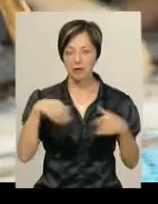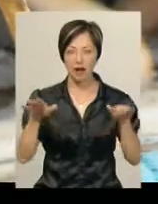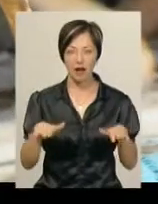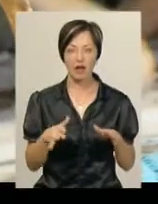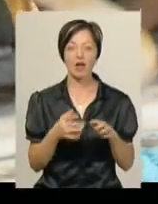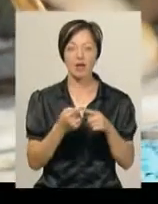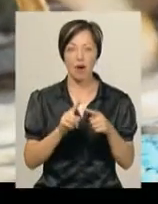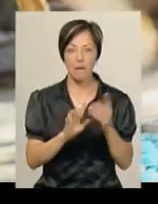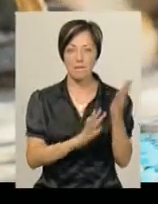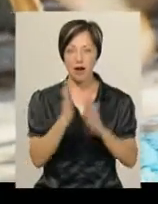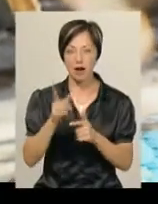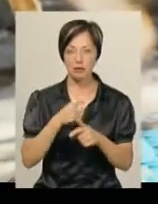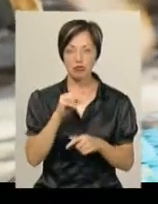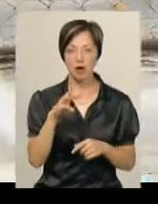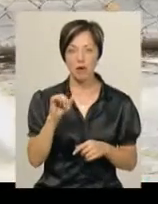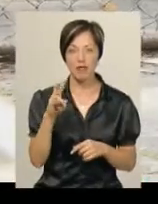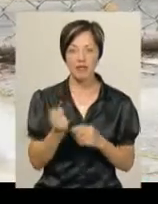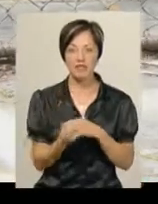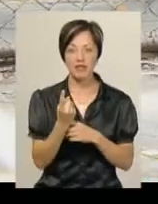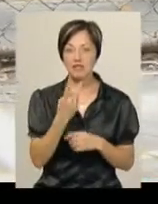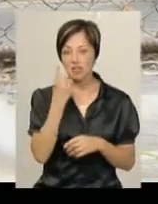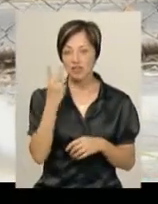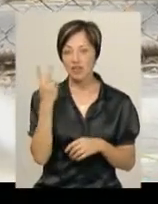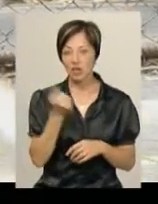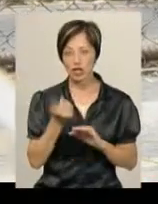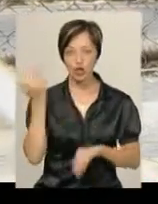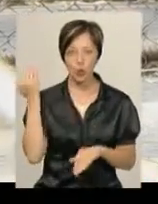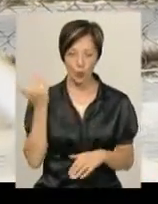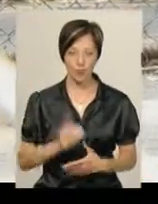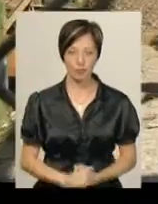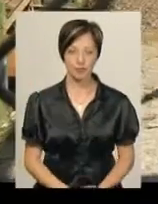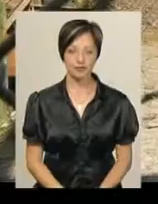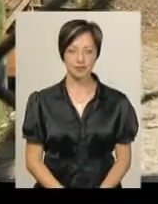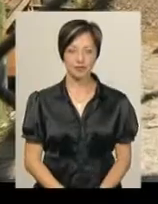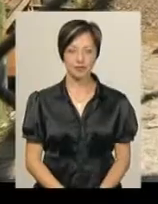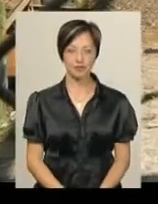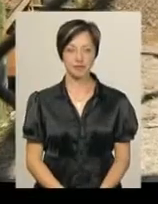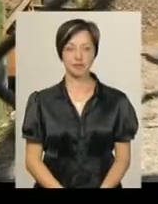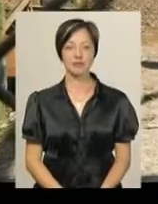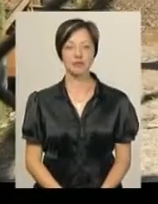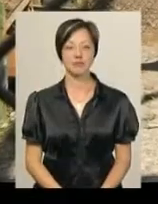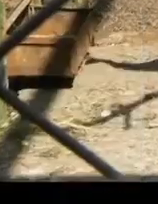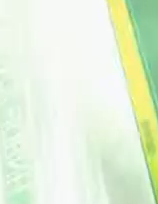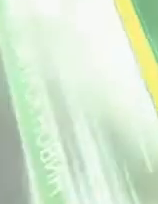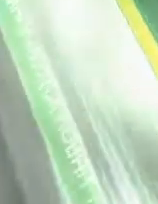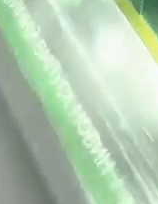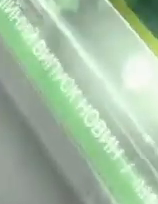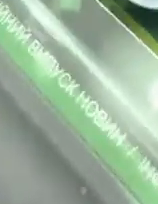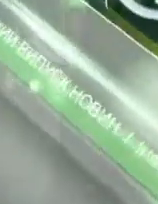зоокутку у парку імені Чекмана з'явились два тижні тому. Дарина Денисенко, Олександр Горішевський, новини, Поділля, Центр.